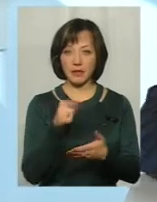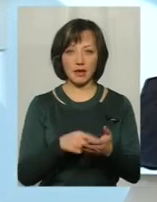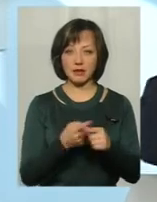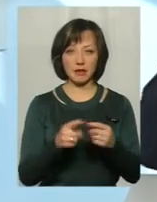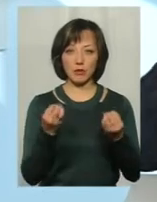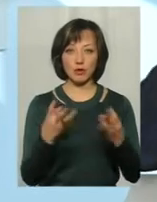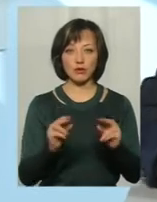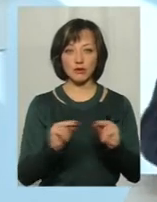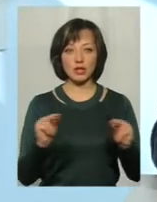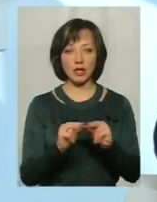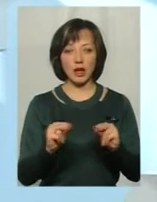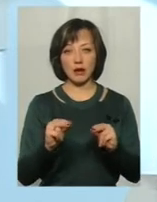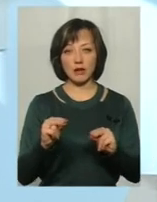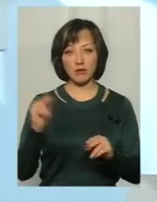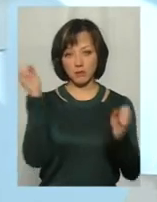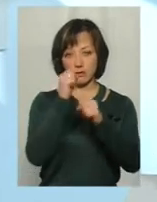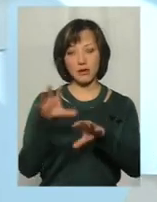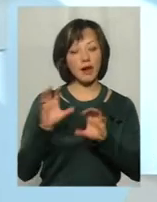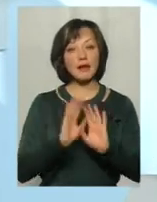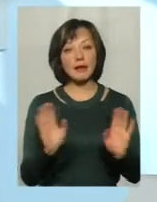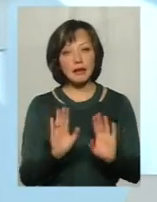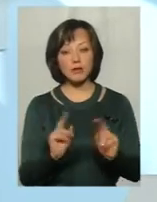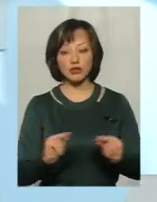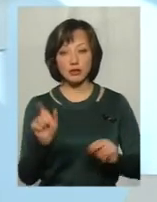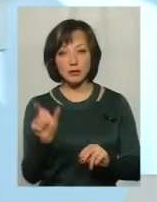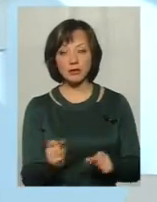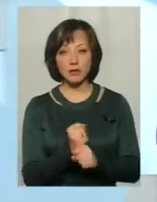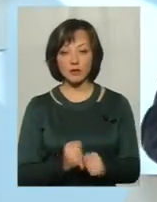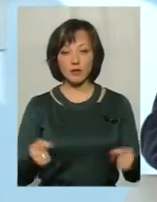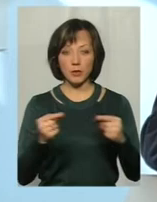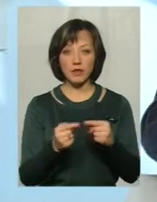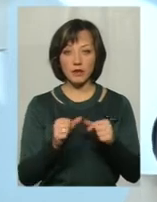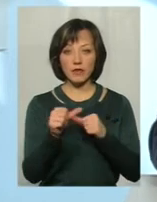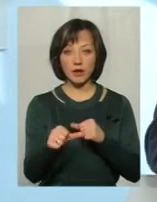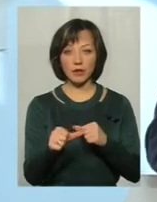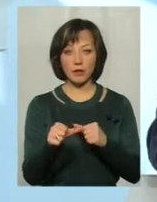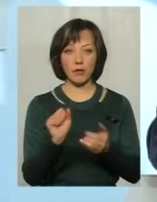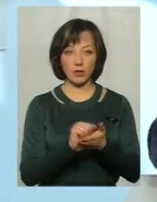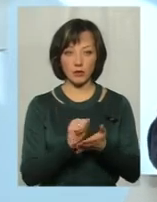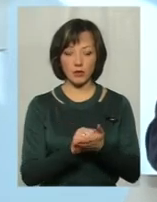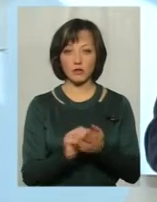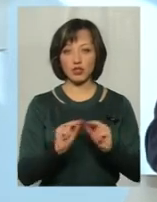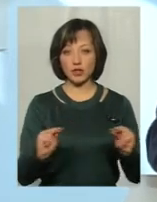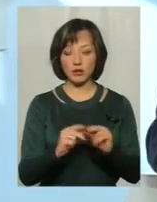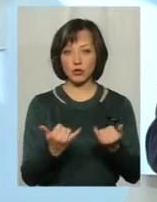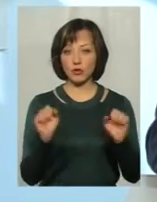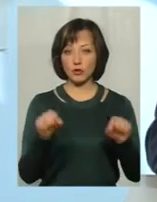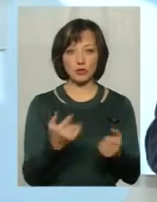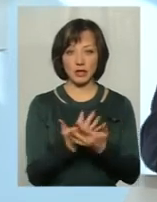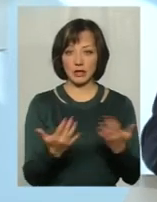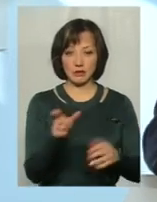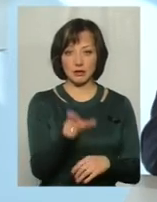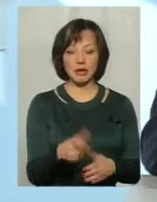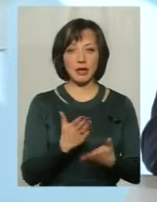не просто, що вчитель десь бере, але це той вчитель, який працює, відповідно, по, виключно, по паперу. Тому що вчитель сьогодні може бути різний.